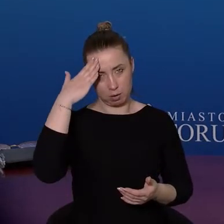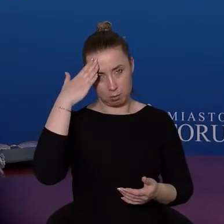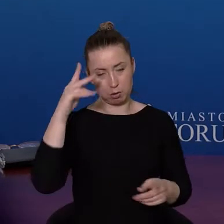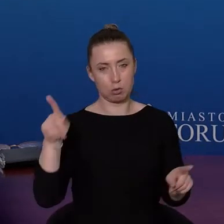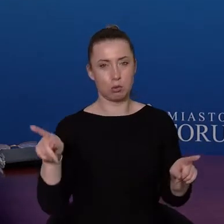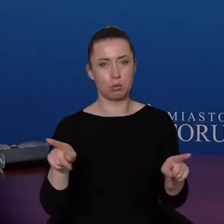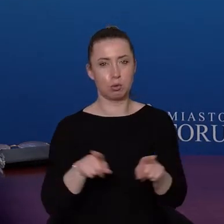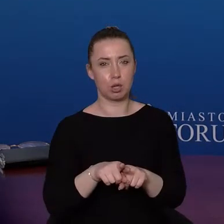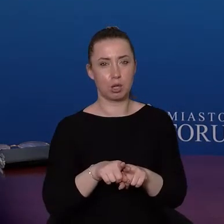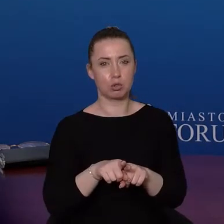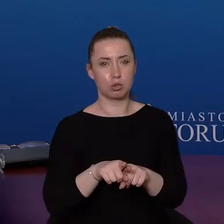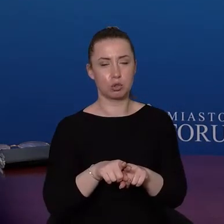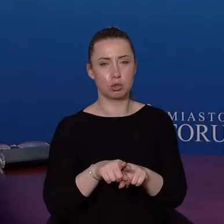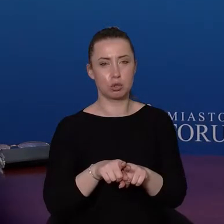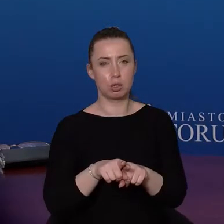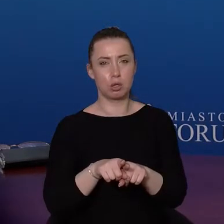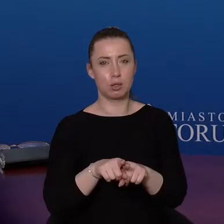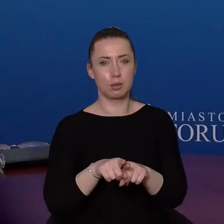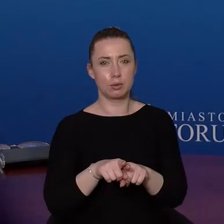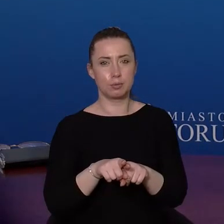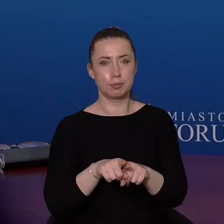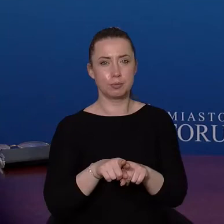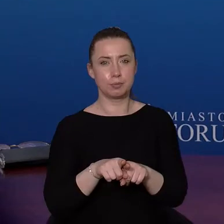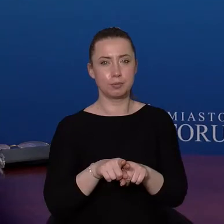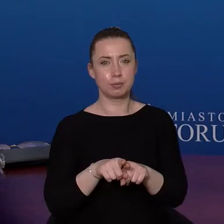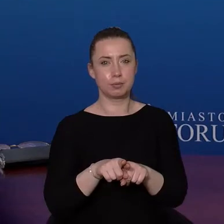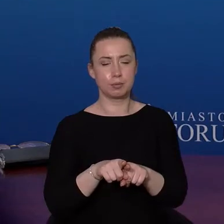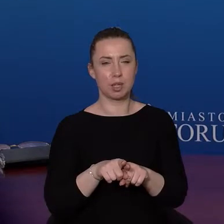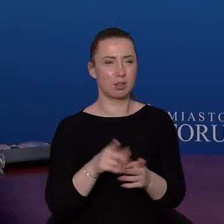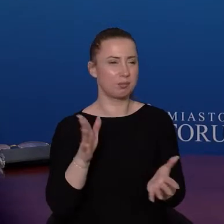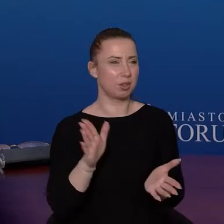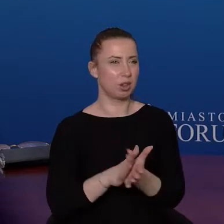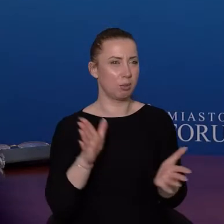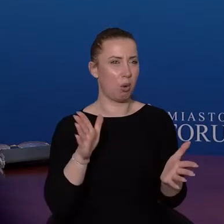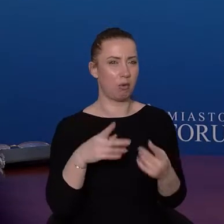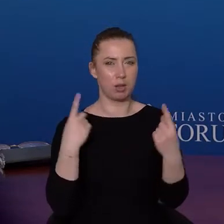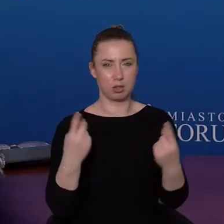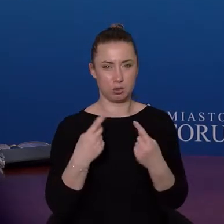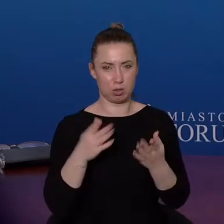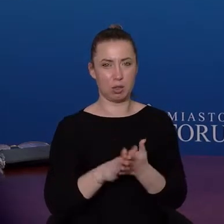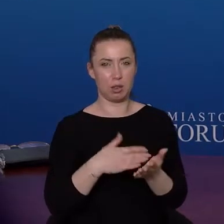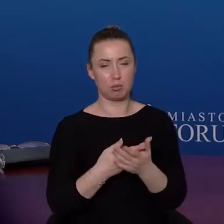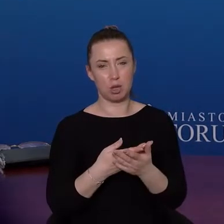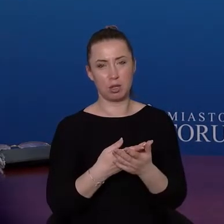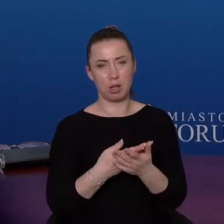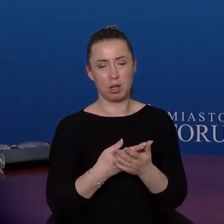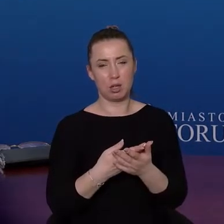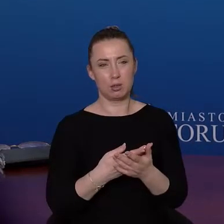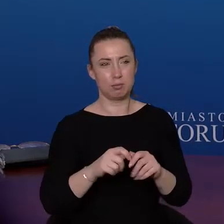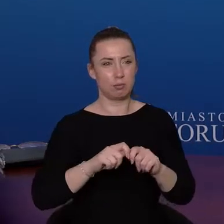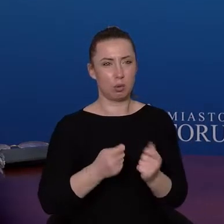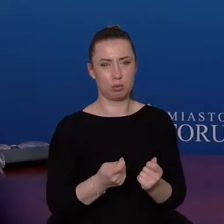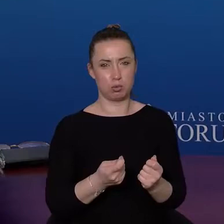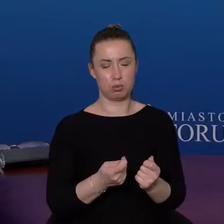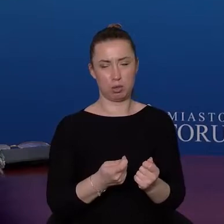zupełnie typowe sytuacje, mianowicie awarie, różnego rodzaju awarie,